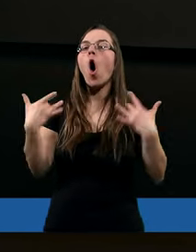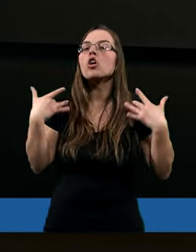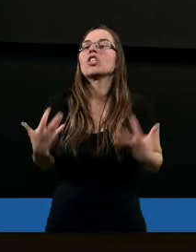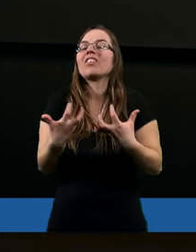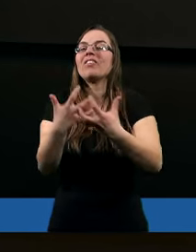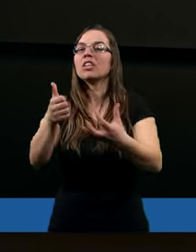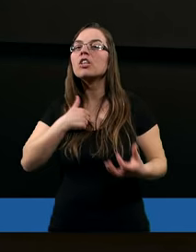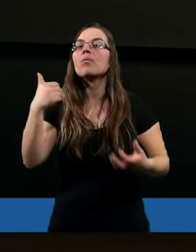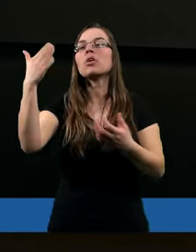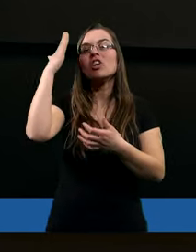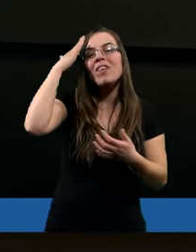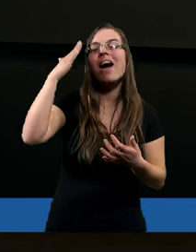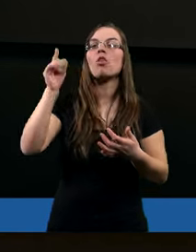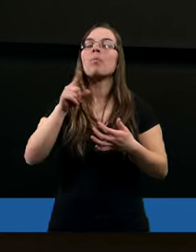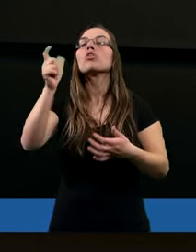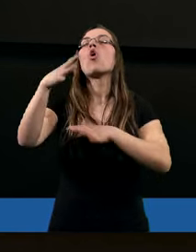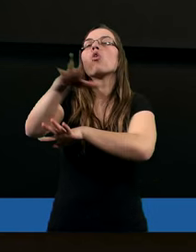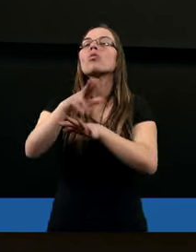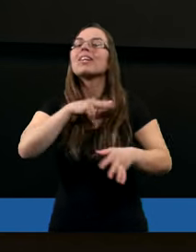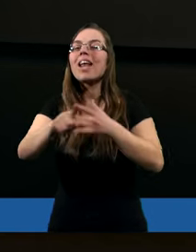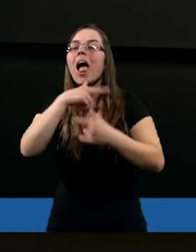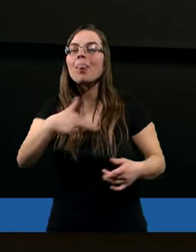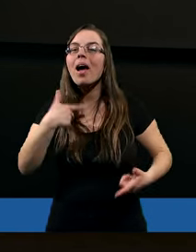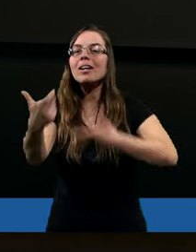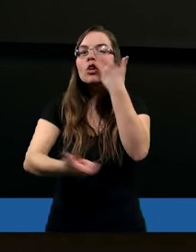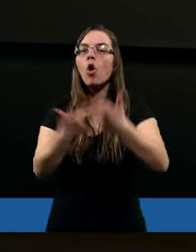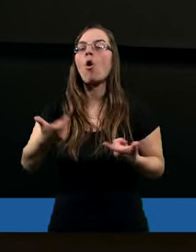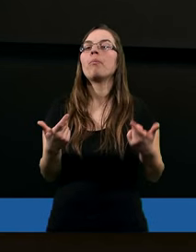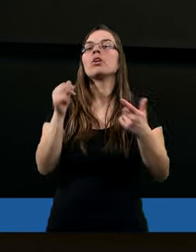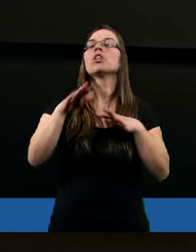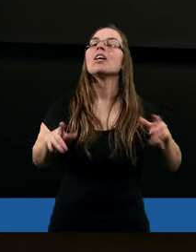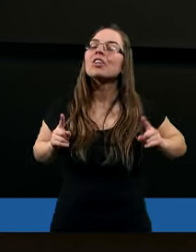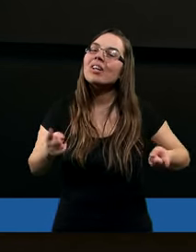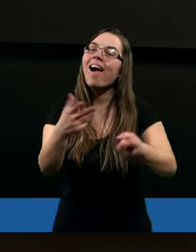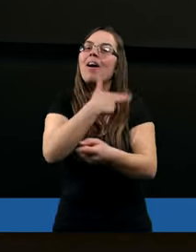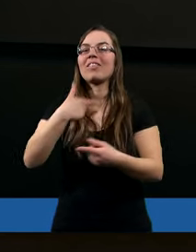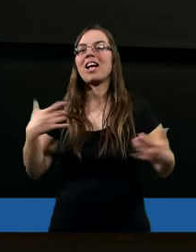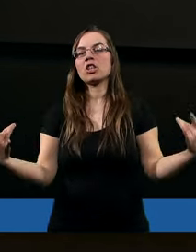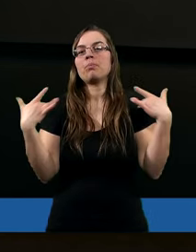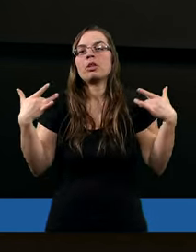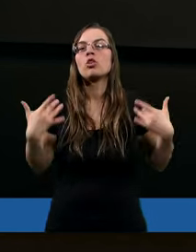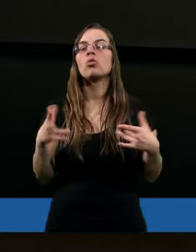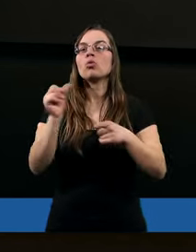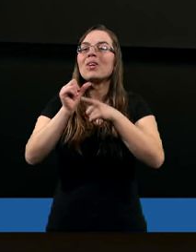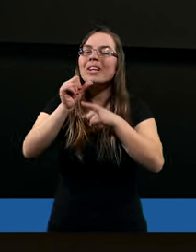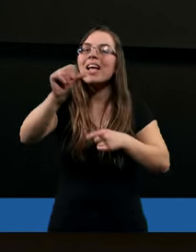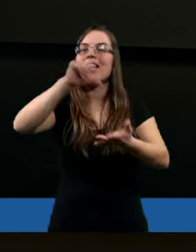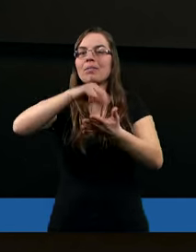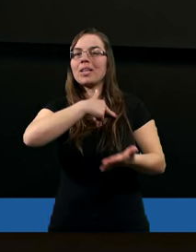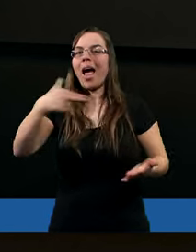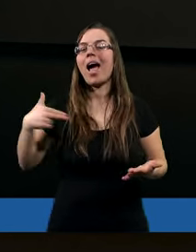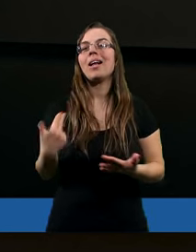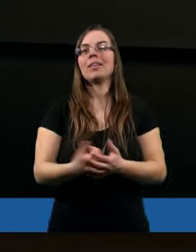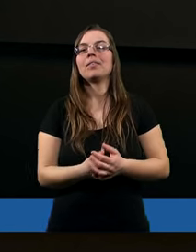jesteśmy świadomi, co Chrystus zrobił dla nas, kiedy jesteśmy świadomi, w jaki sposób Duch Święty działa w naszym życiu, prawda? To my,